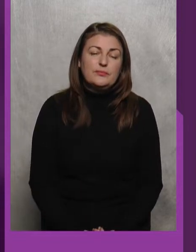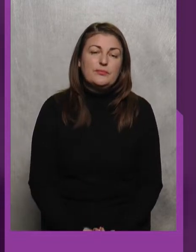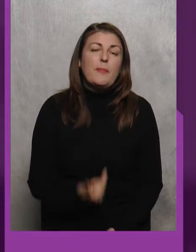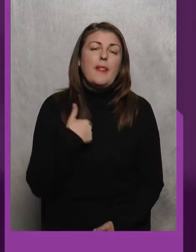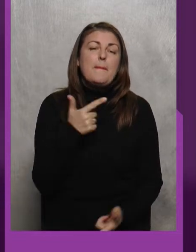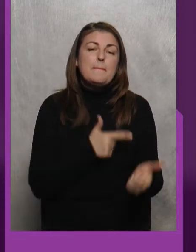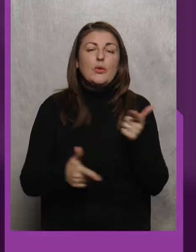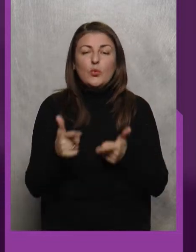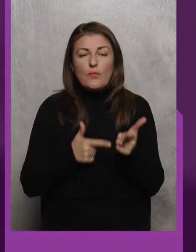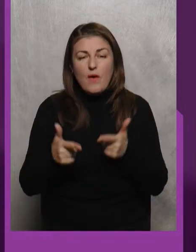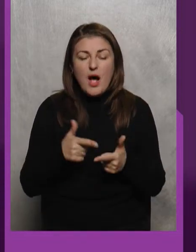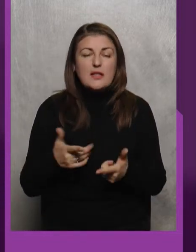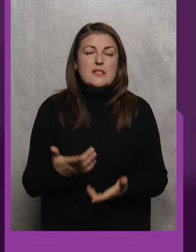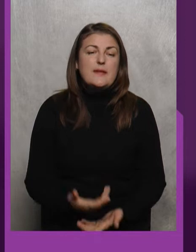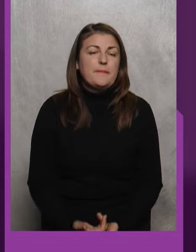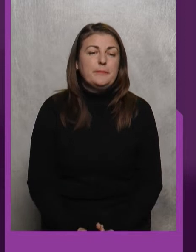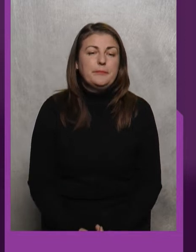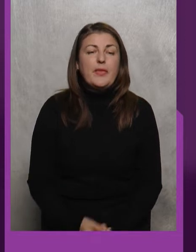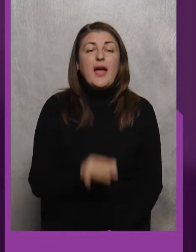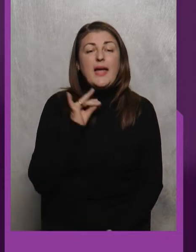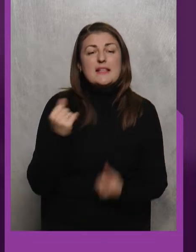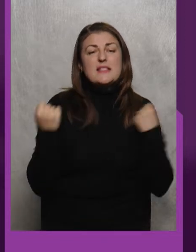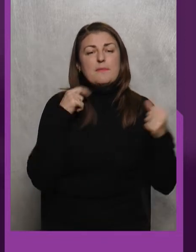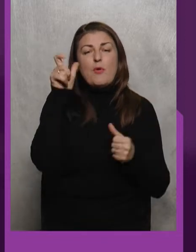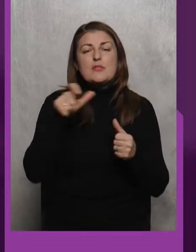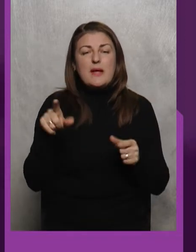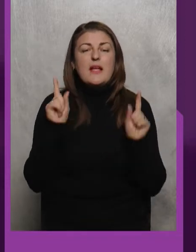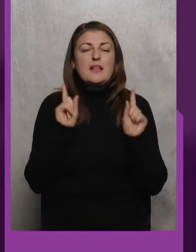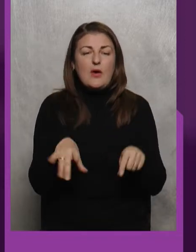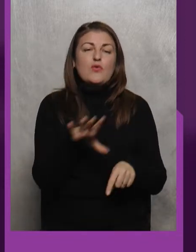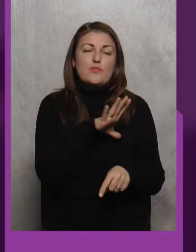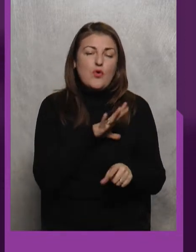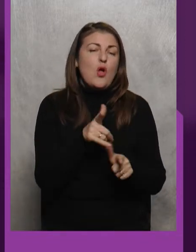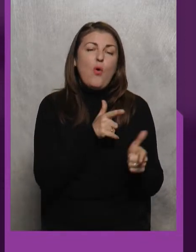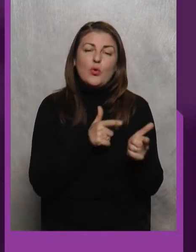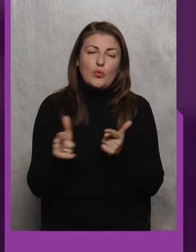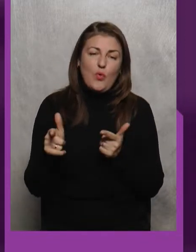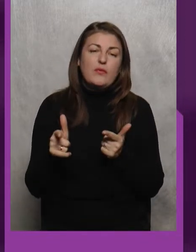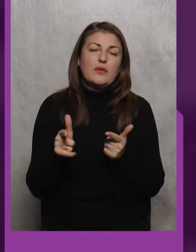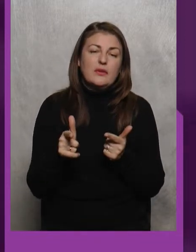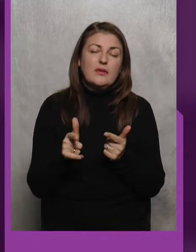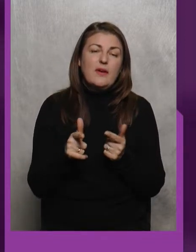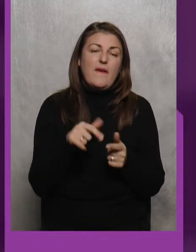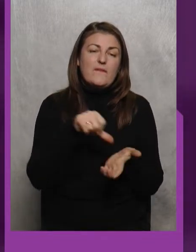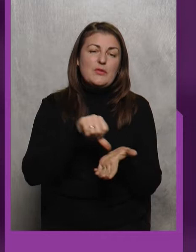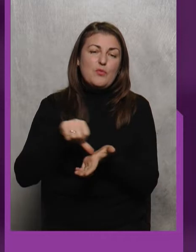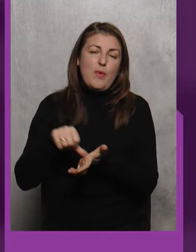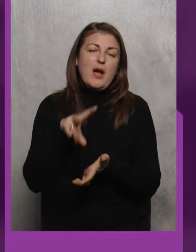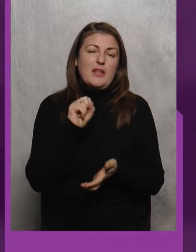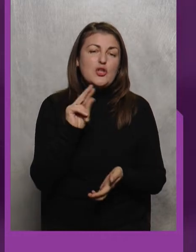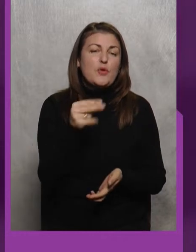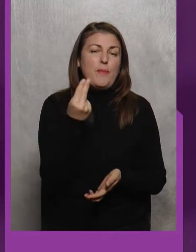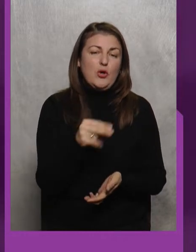Підготувалися І спортсмени також Були готові Виступати На